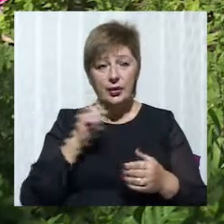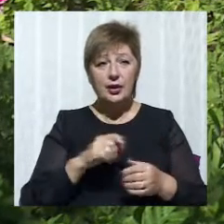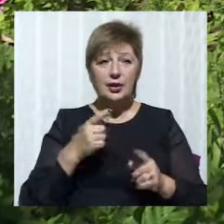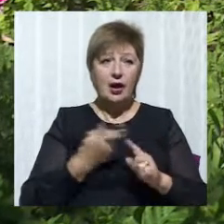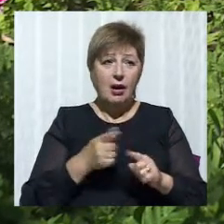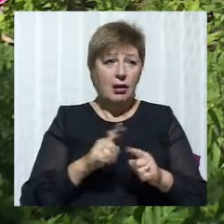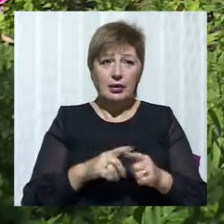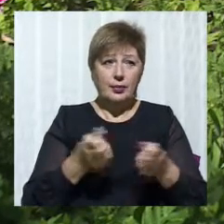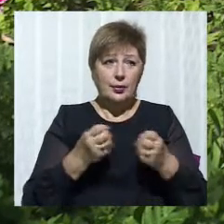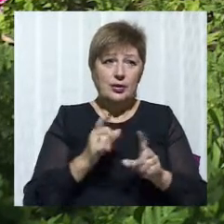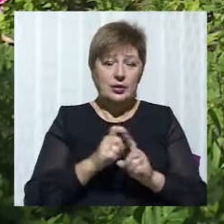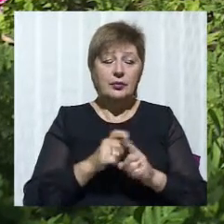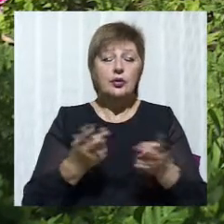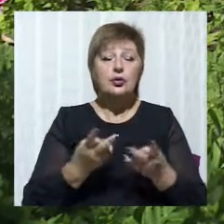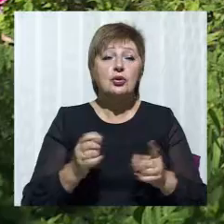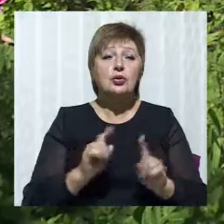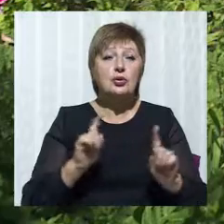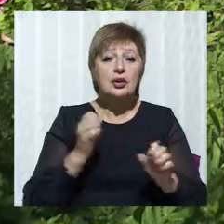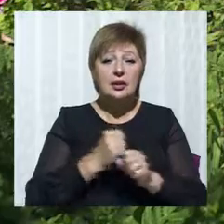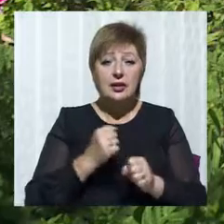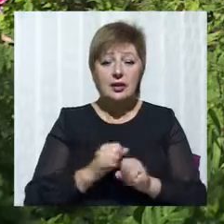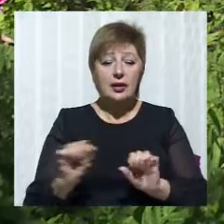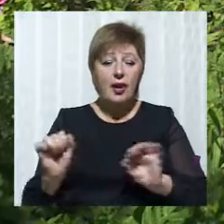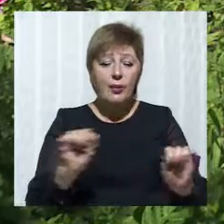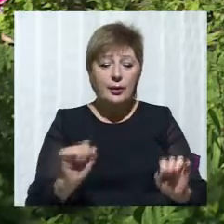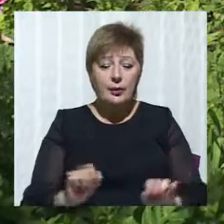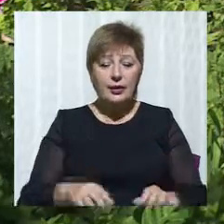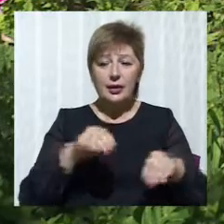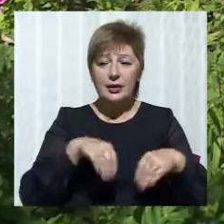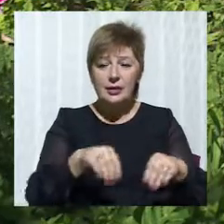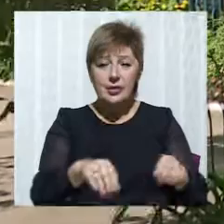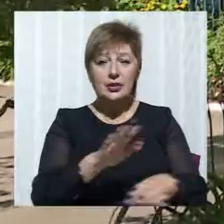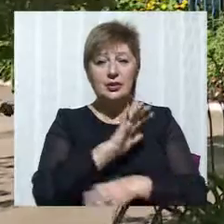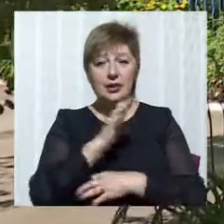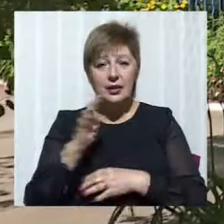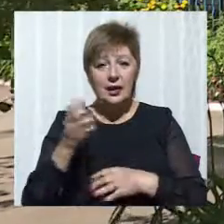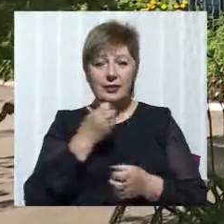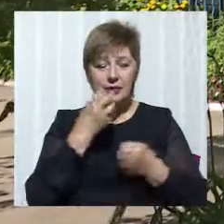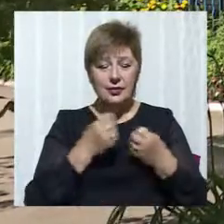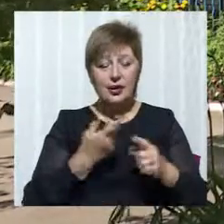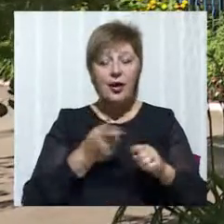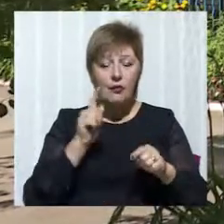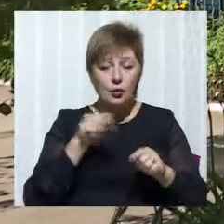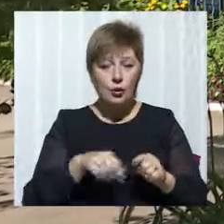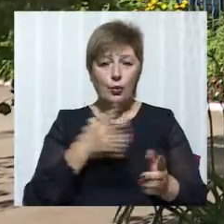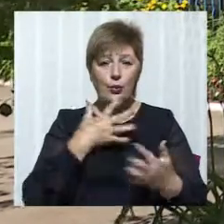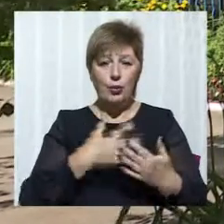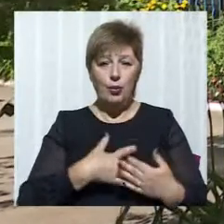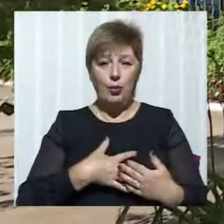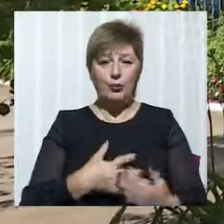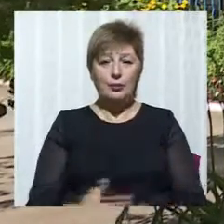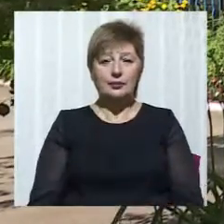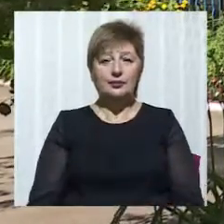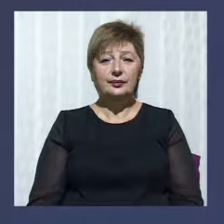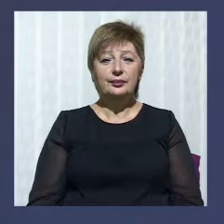робити. Любити – це означає прикрашати, прибирати, саджати дерева. У цьому любов. Ілля Кузьмін, Віктор Якушин. Новини